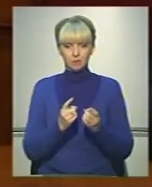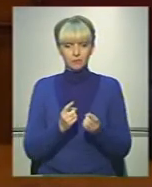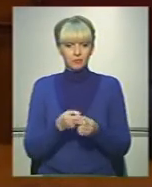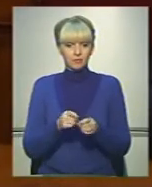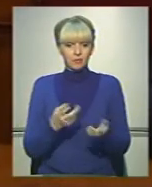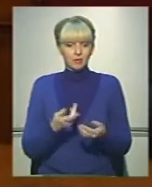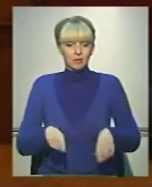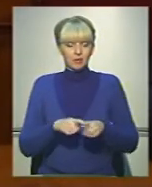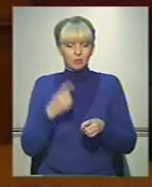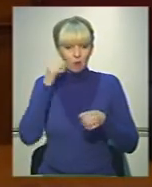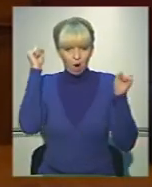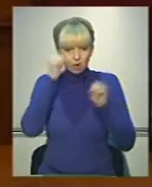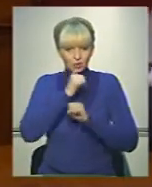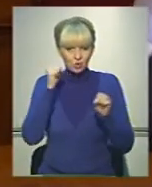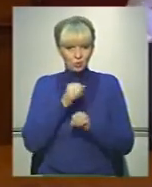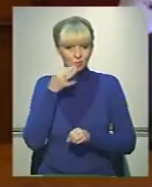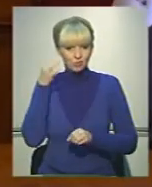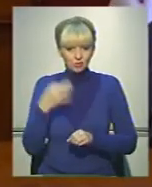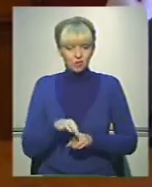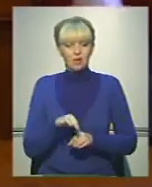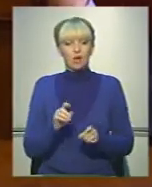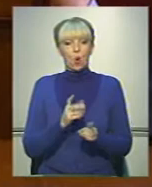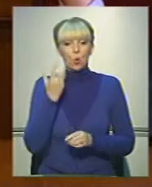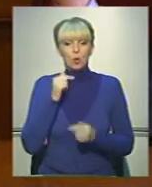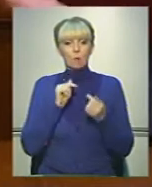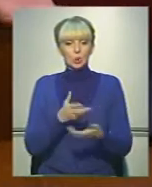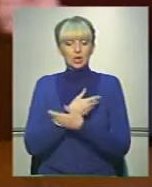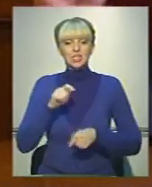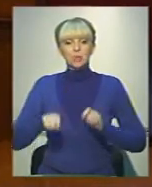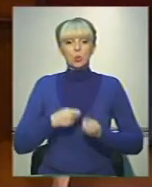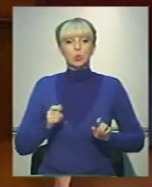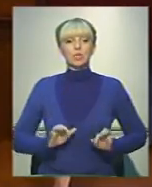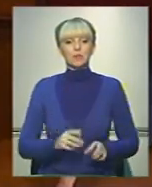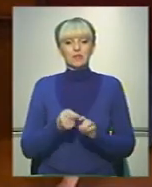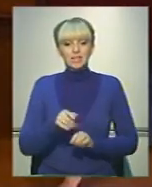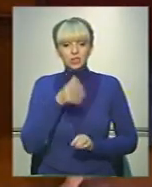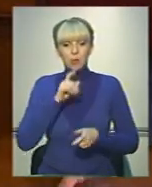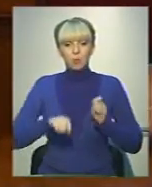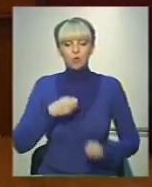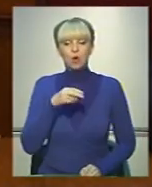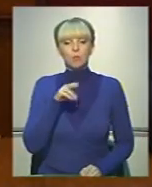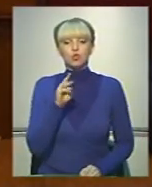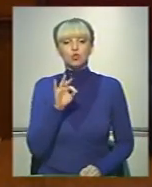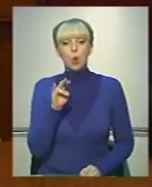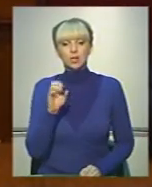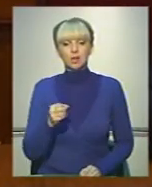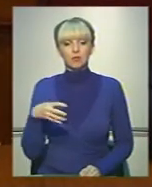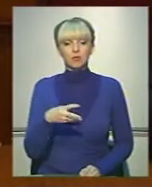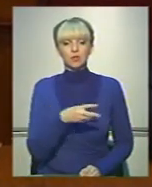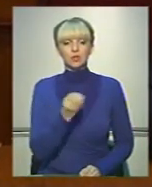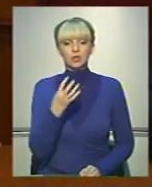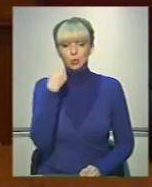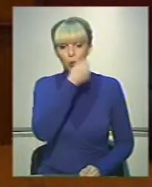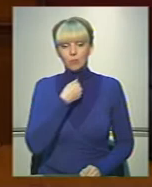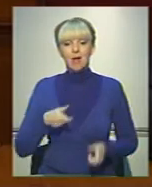просто вже до такого маразму, цінізму, коли проти нас порушують справи, які в свій час порушував Пшонка в 2014 році. Генеральний